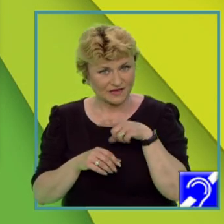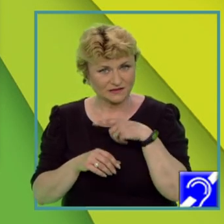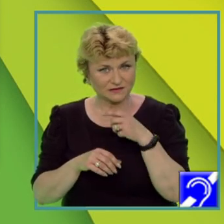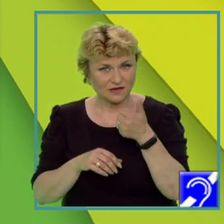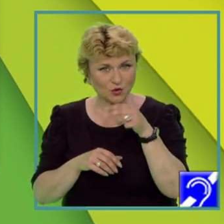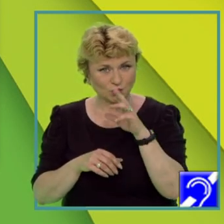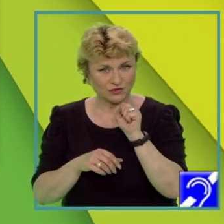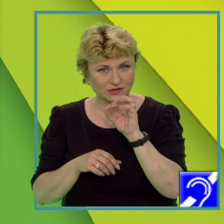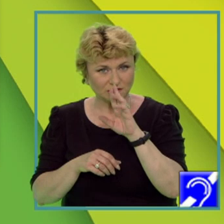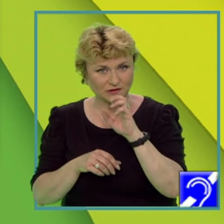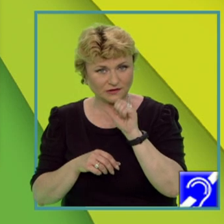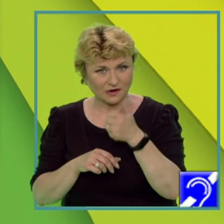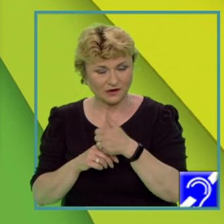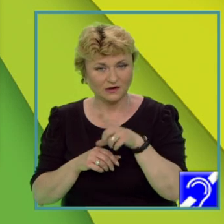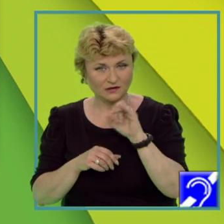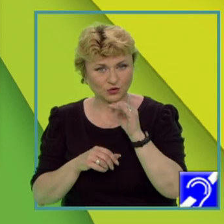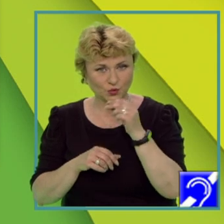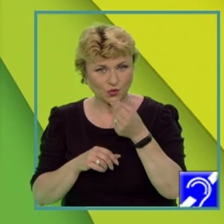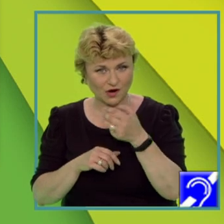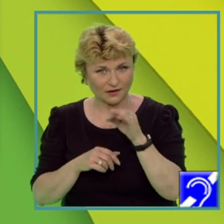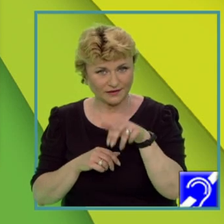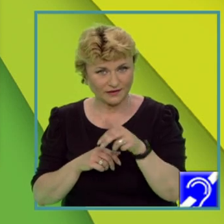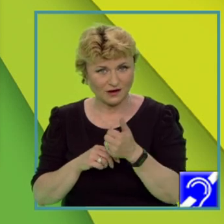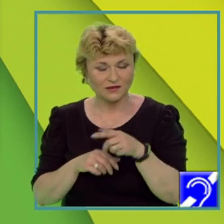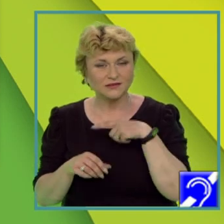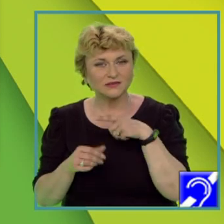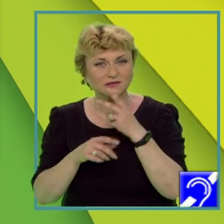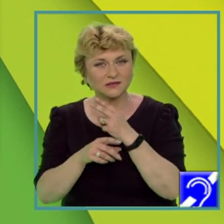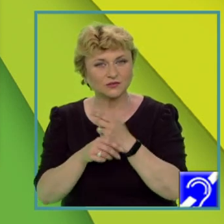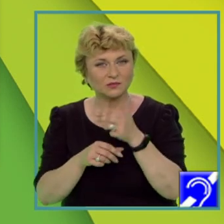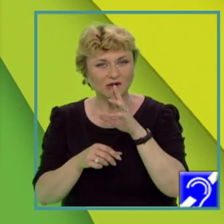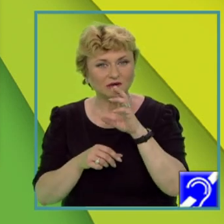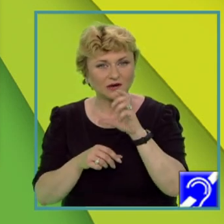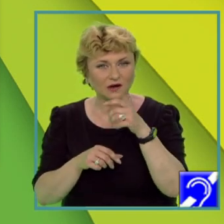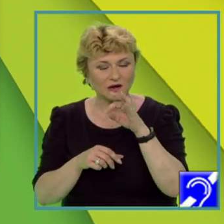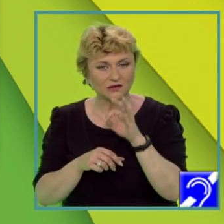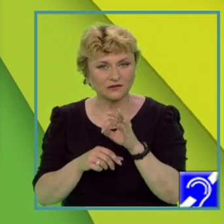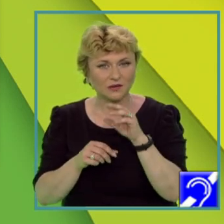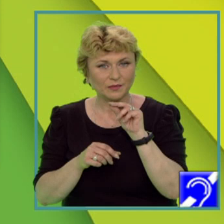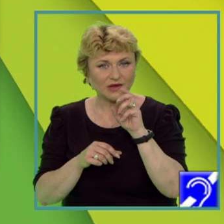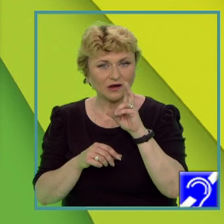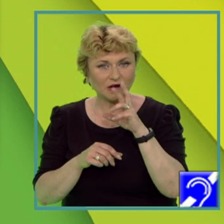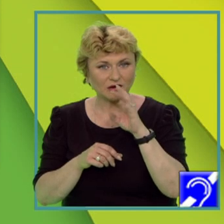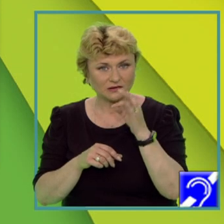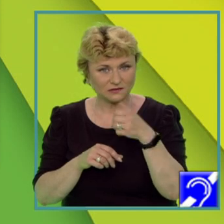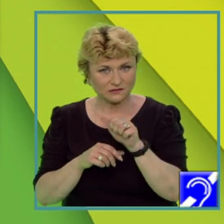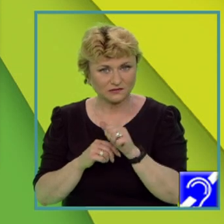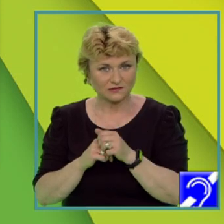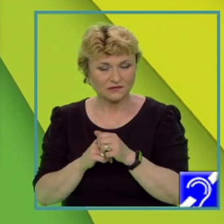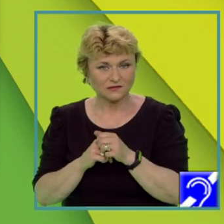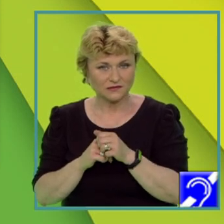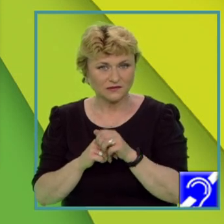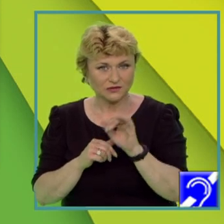Austria. Lituania este statul marcat pe hartă cu litera. Ne uităm către țările